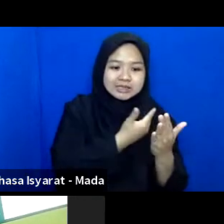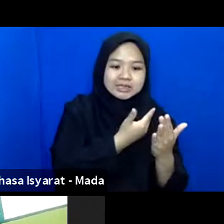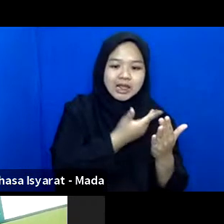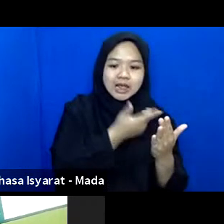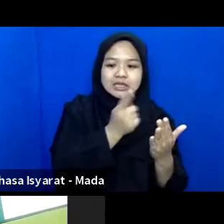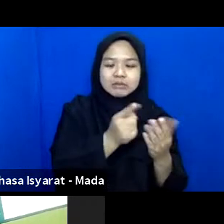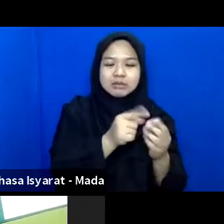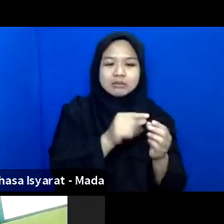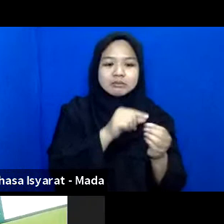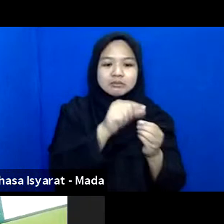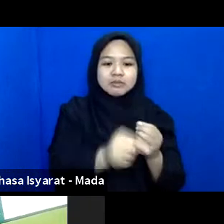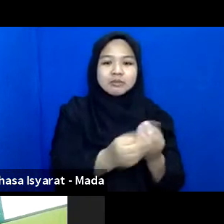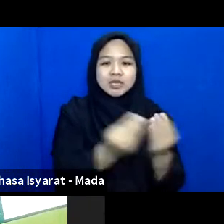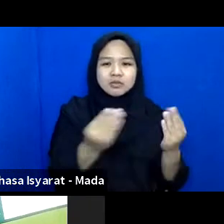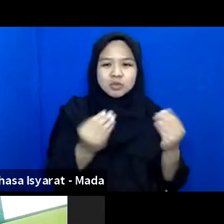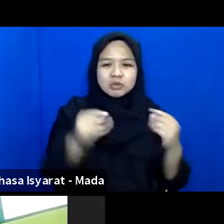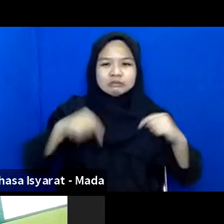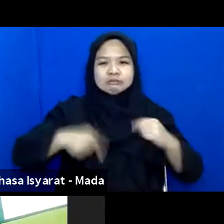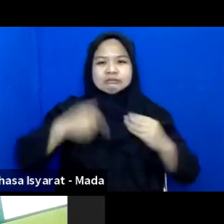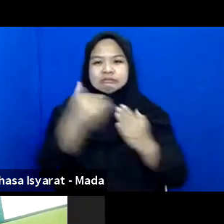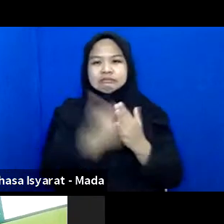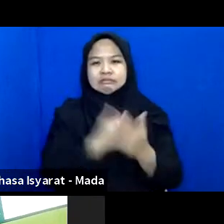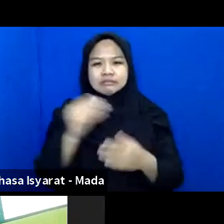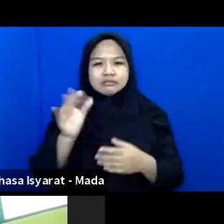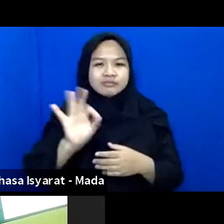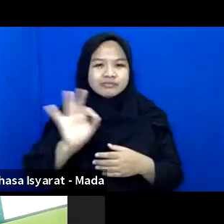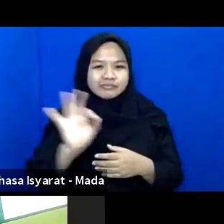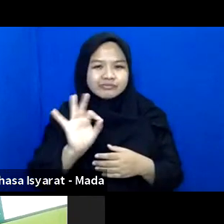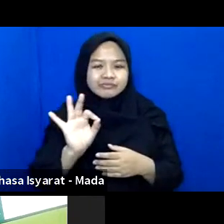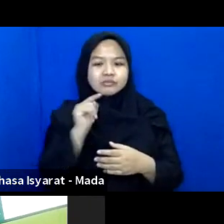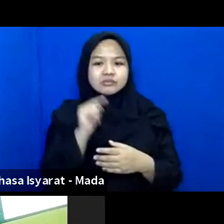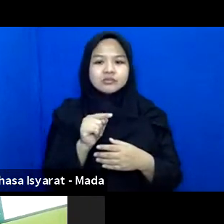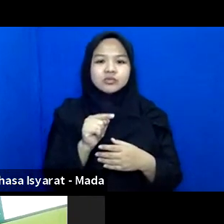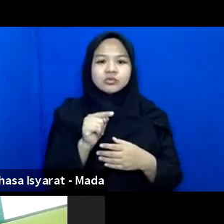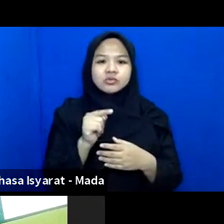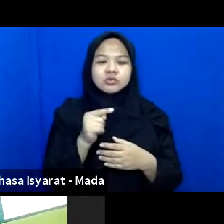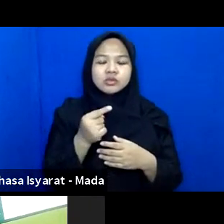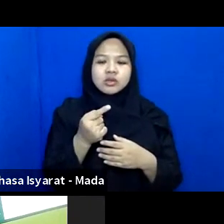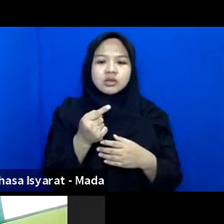Menjadi Tidak Mendapatkan Sehingga Itu Sangat